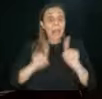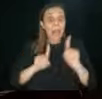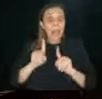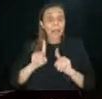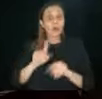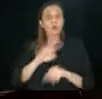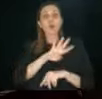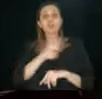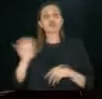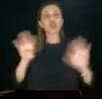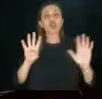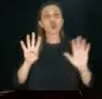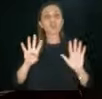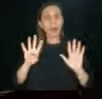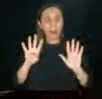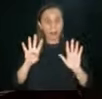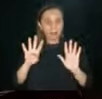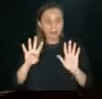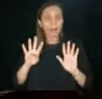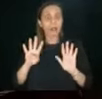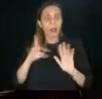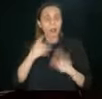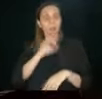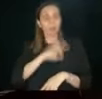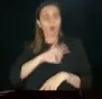490.